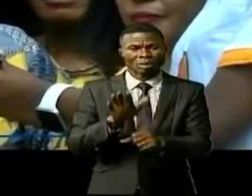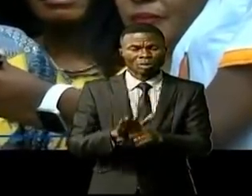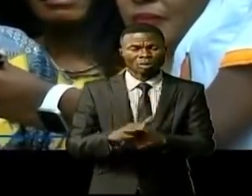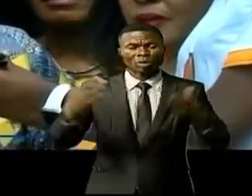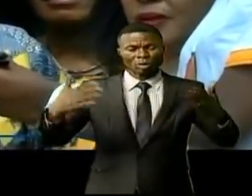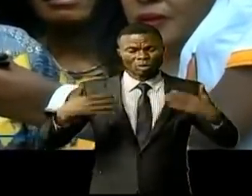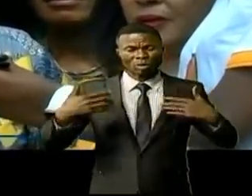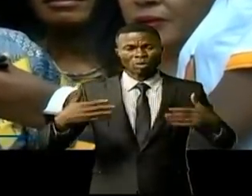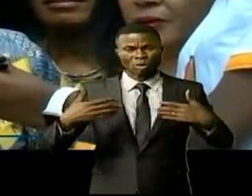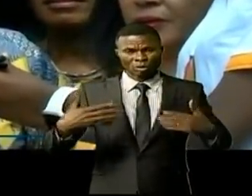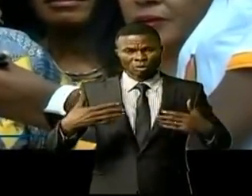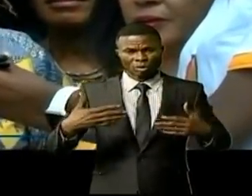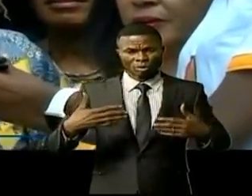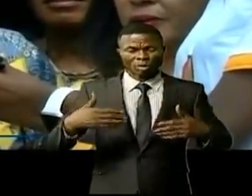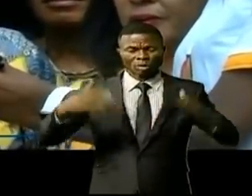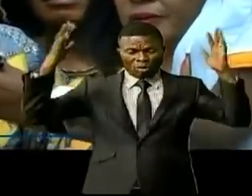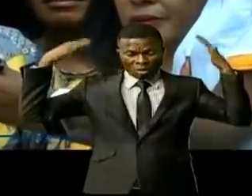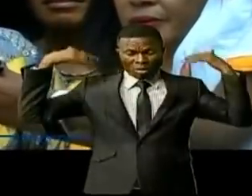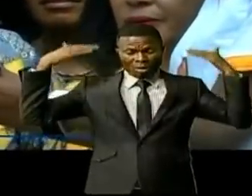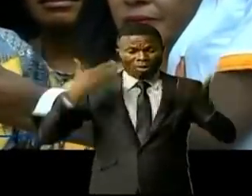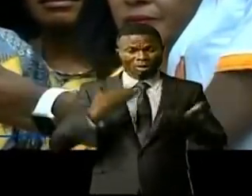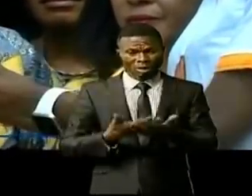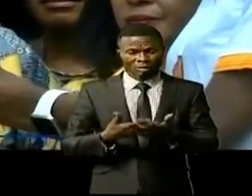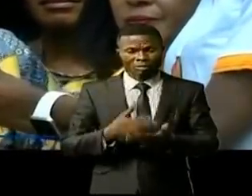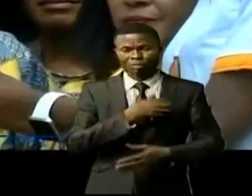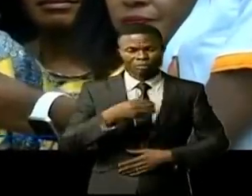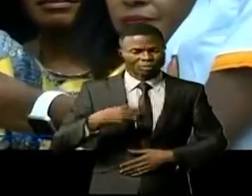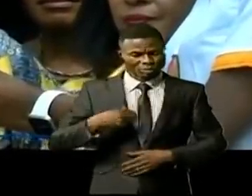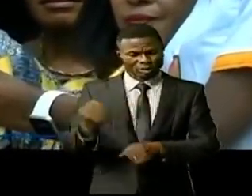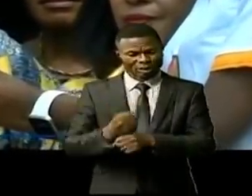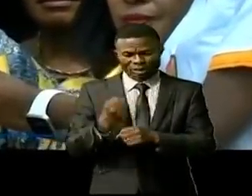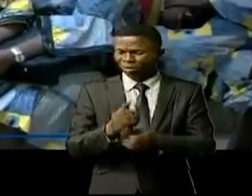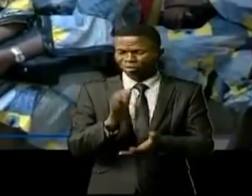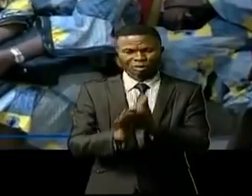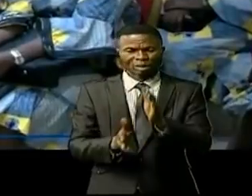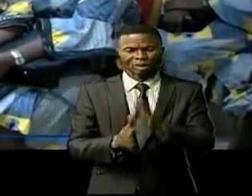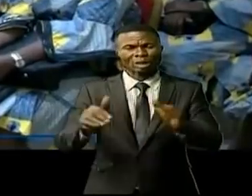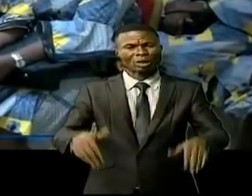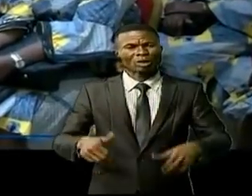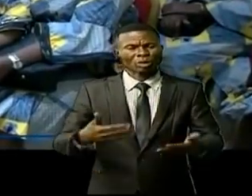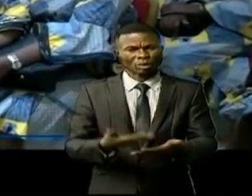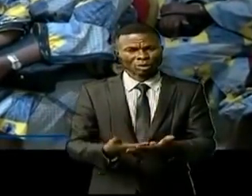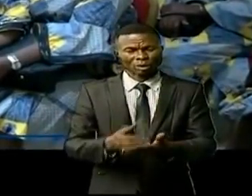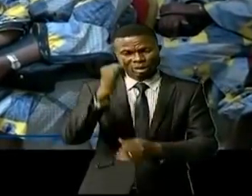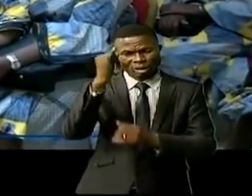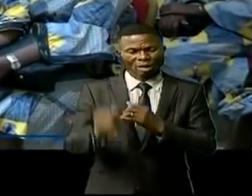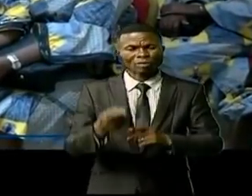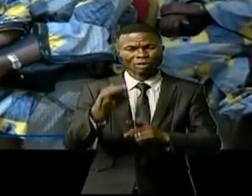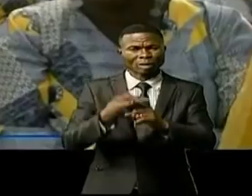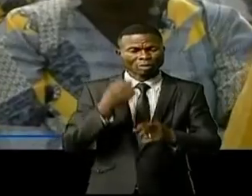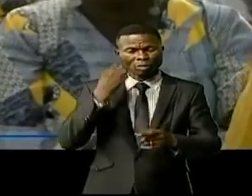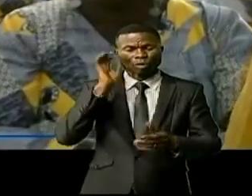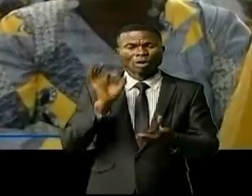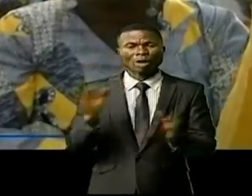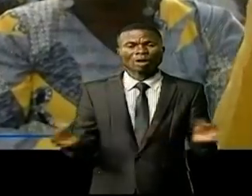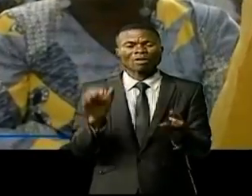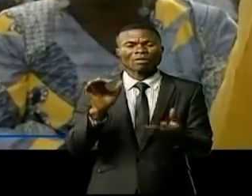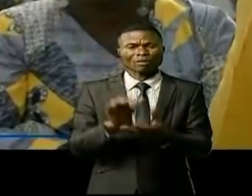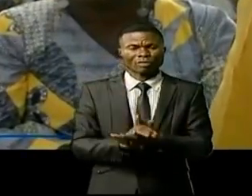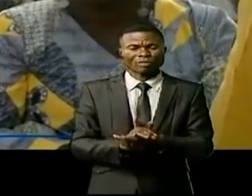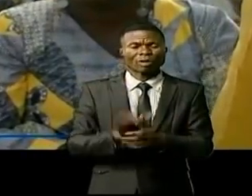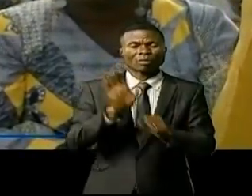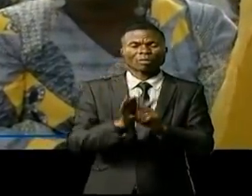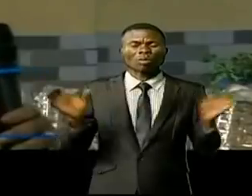climat, au réchauffement climatique, la femme ne sait pas bien produire. Cette clôture du mois de la femme a permis aux intervenantes de